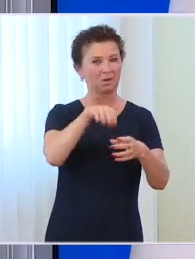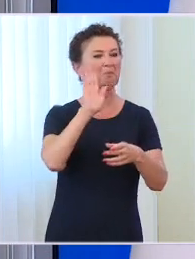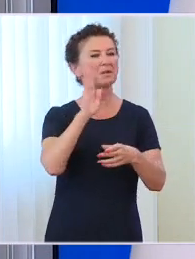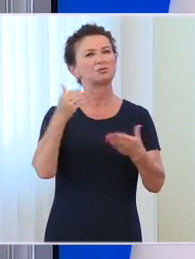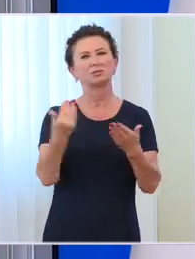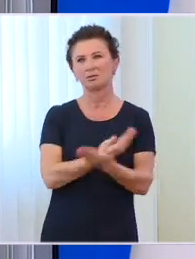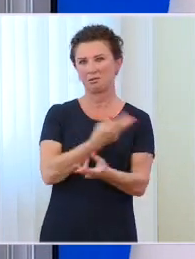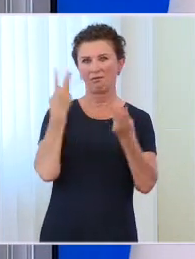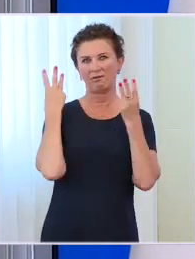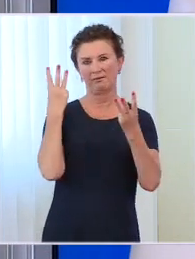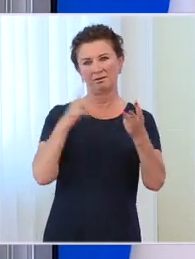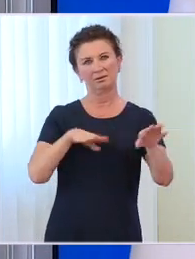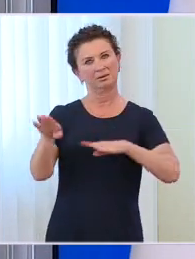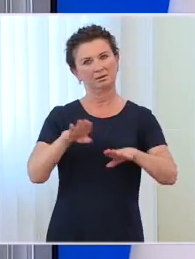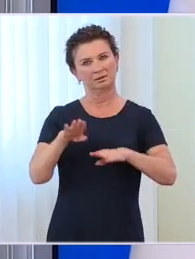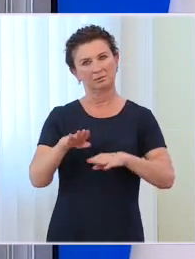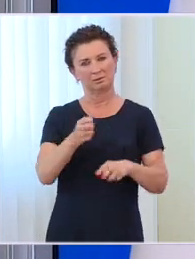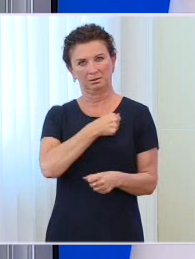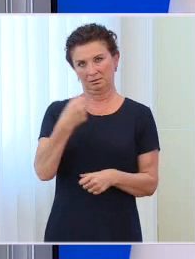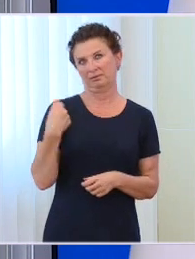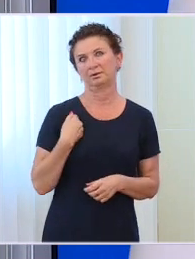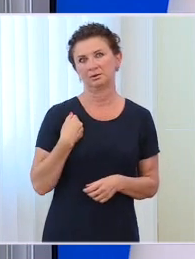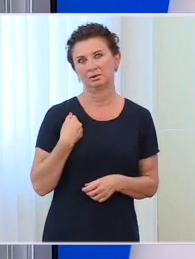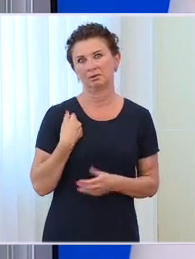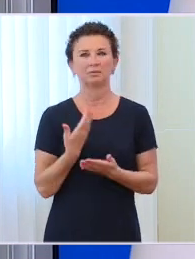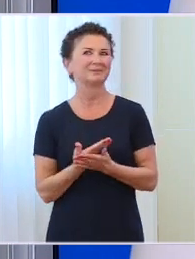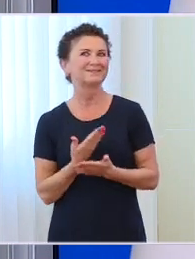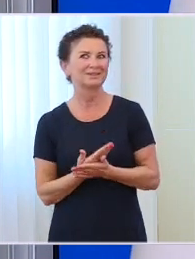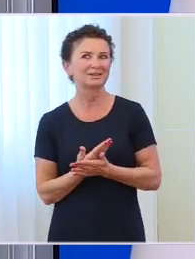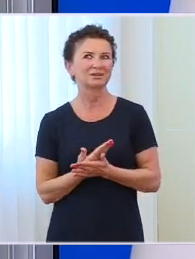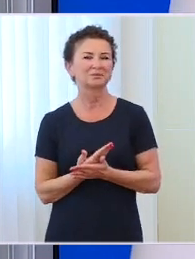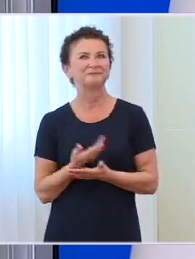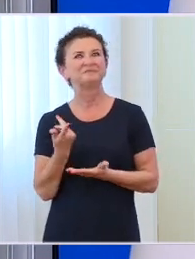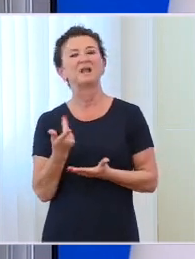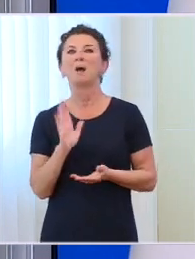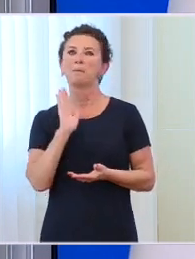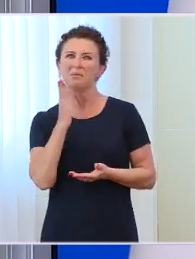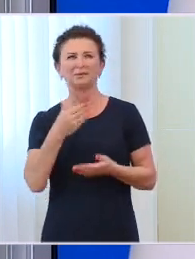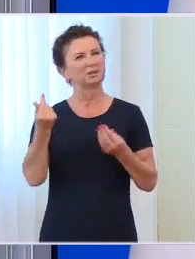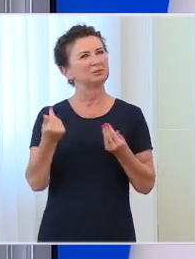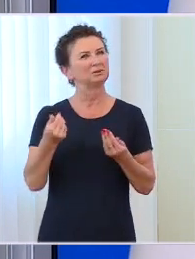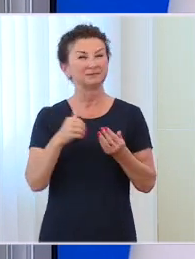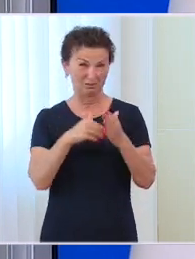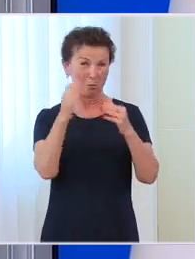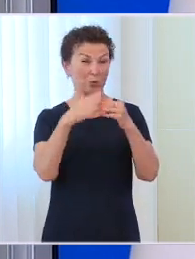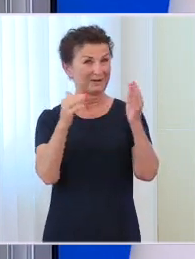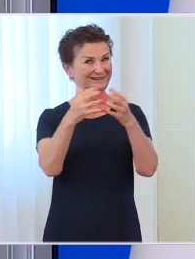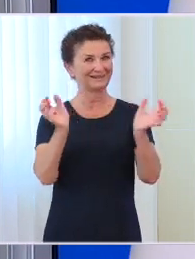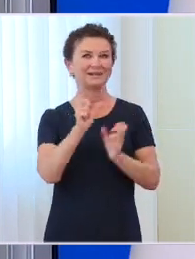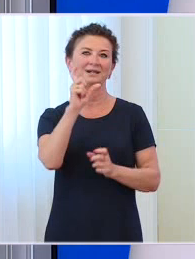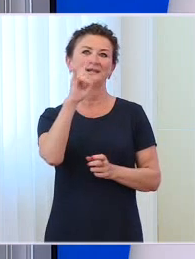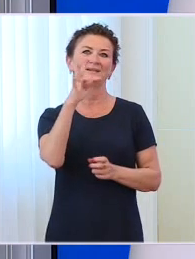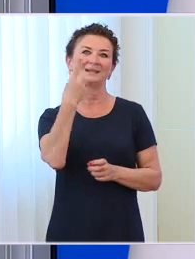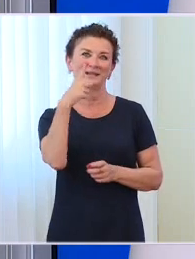ogromnym znaczeniu symbolicznym, bo przy okazji zmienimy wymowę tego budynku, po prostu nadamy mu nową treść. Ale także z